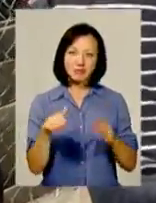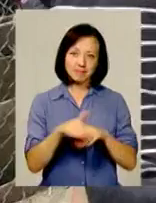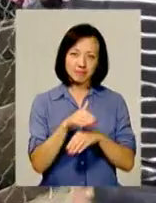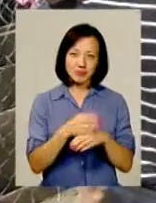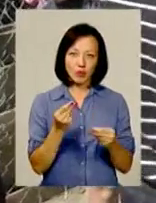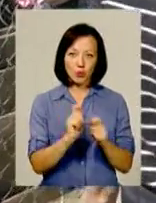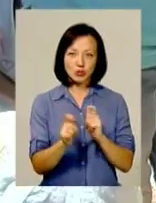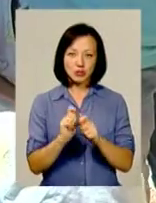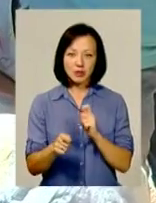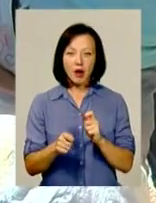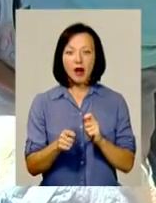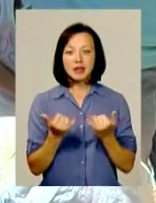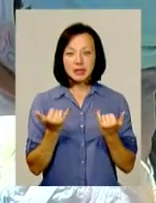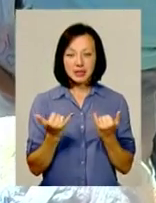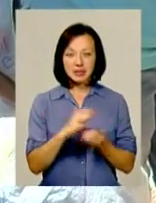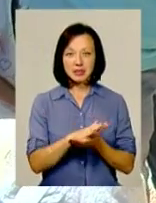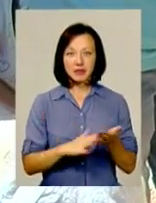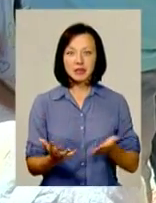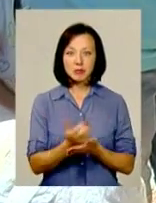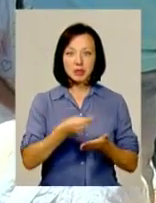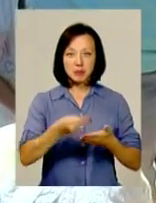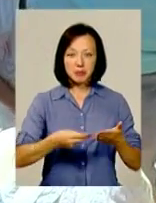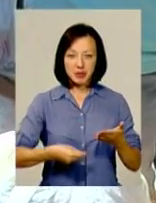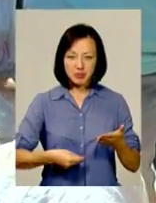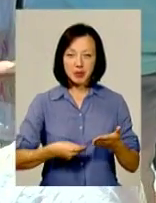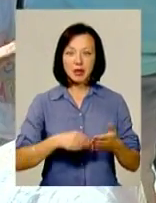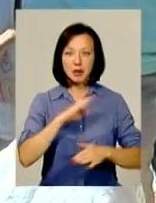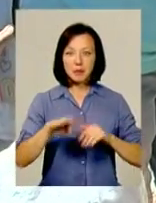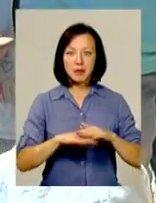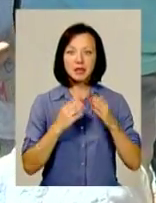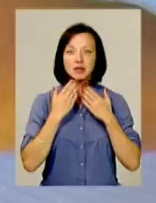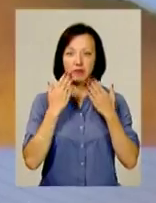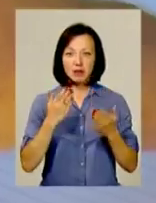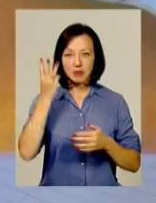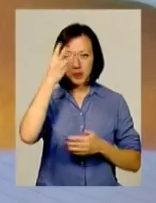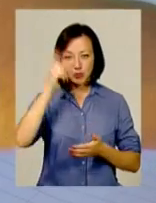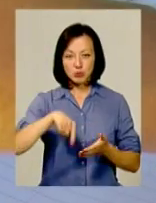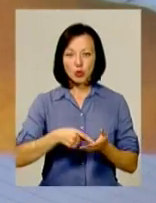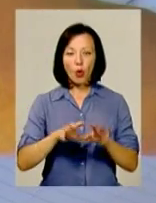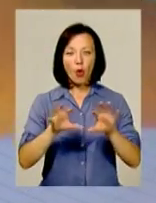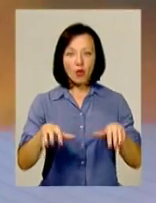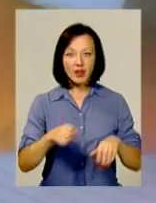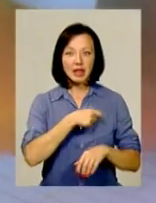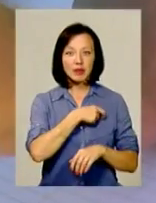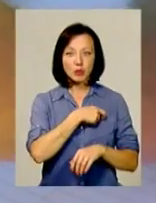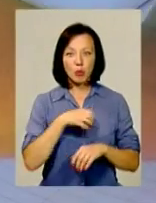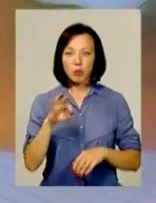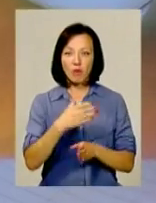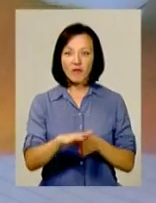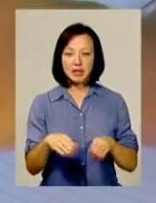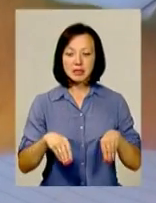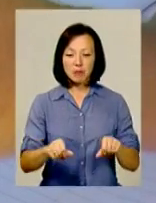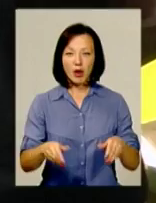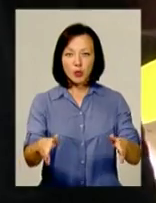та пожертви відвідувачів. Нині триває збір підписів під письмовим зверненням до Хмельницького міського голови та депутатів про виділення